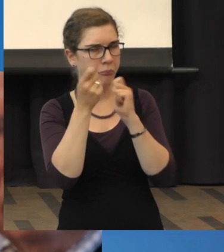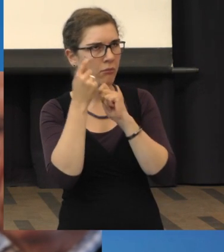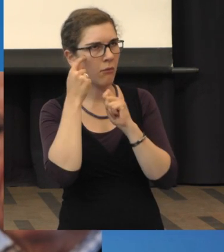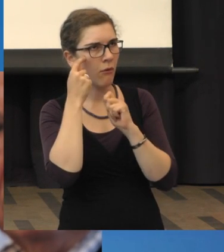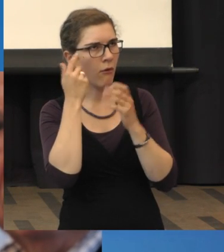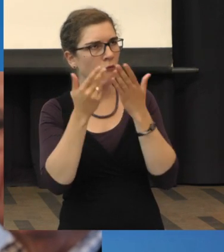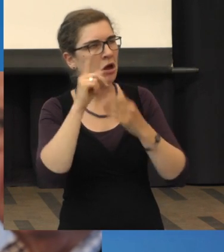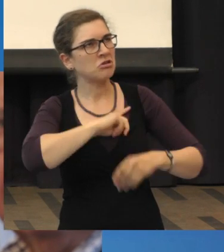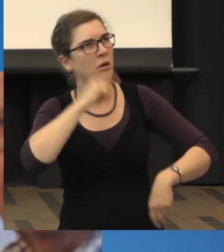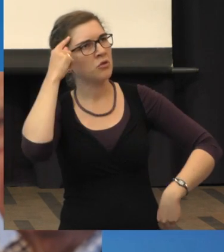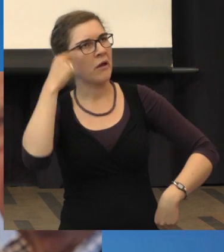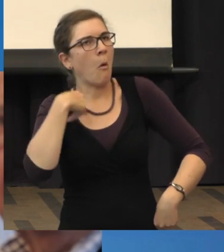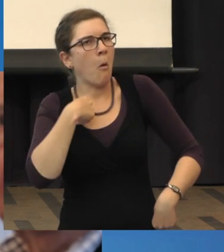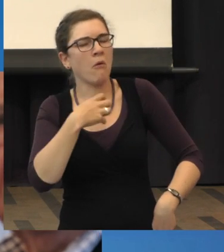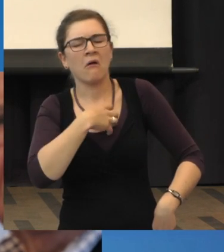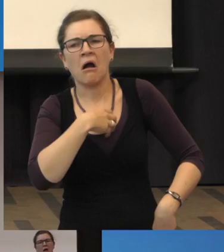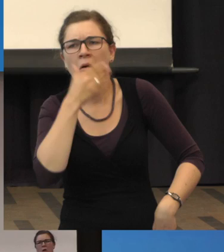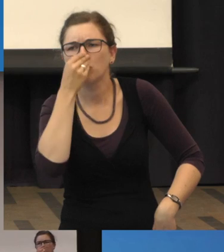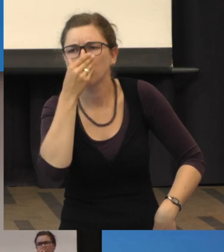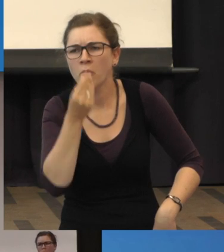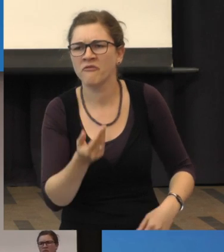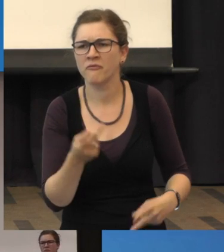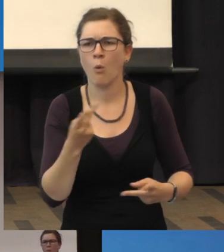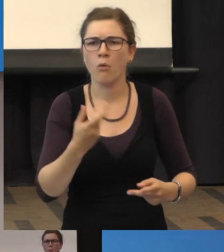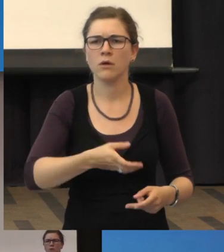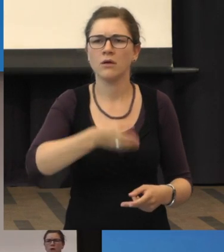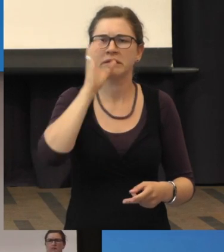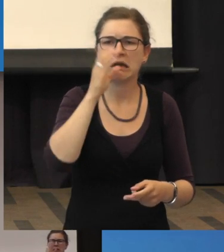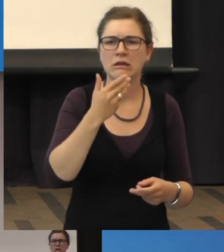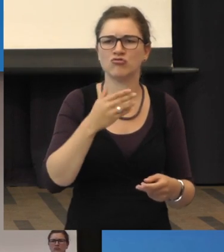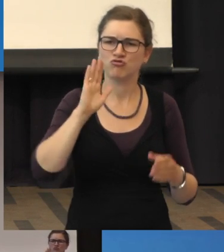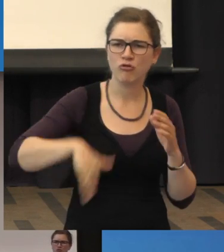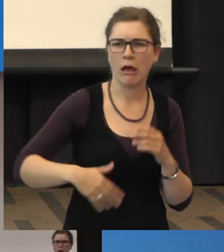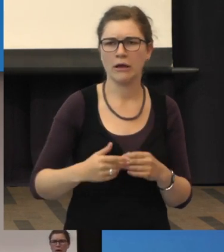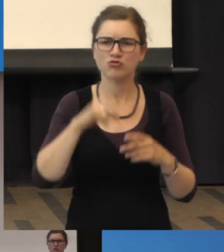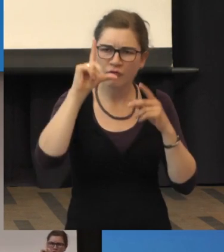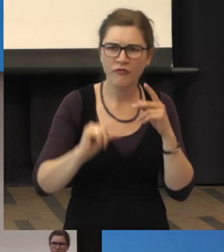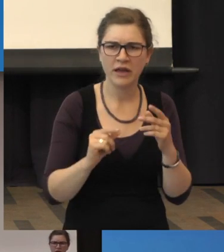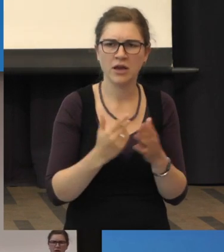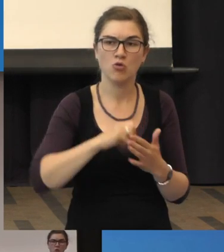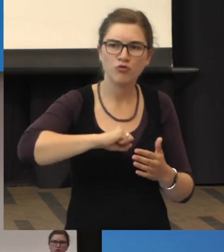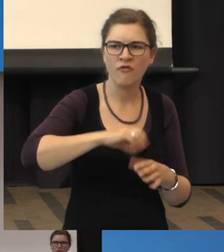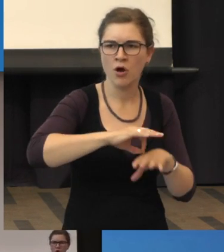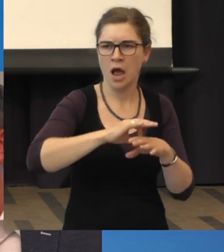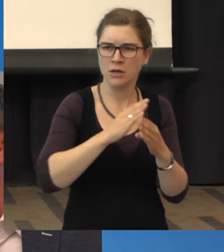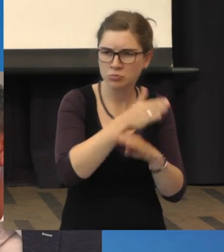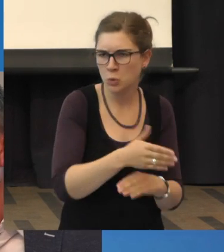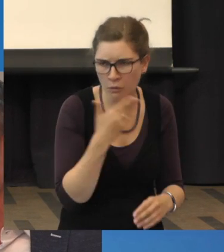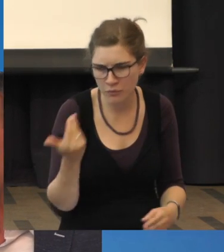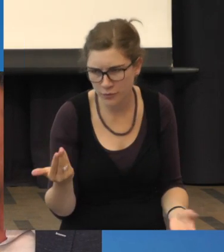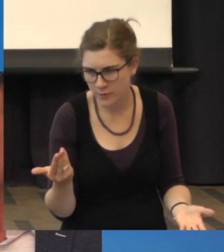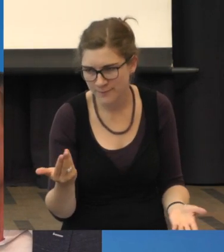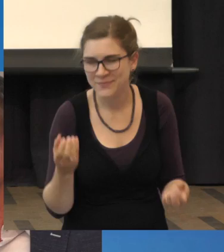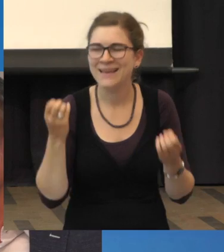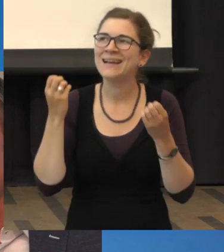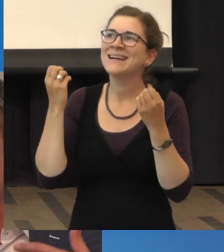Ursachen. Vielleicht Erkältung oder schlecht gegessen oder getrunken und geht nicht gleich zum Arzt. Ja, natürlich